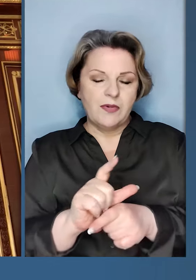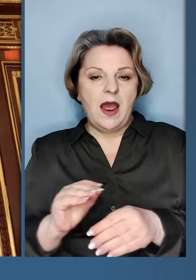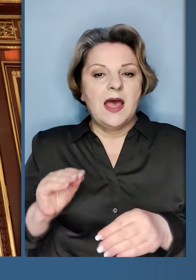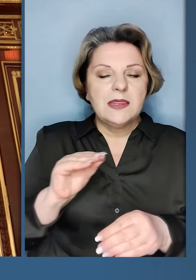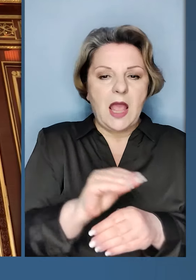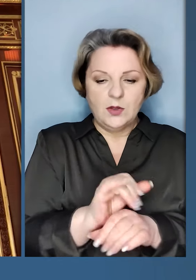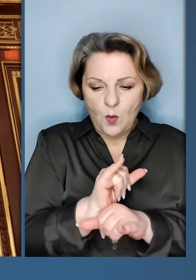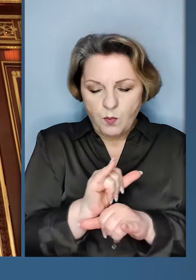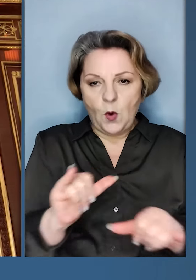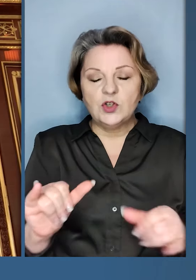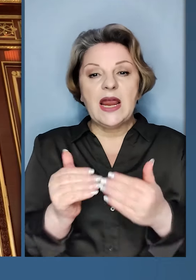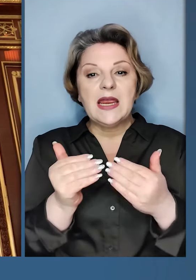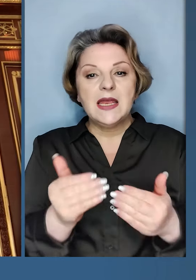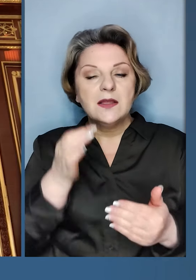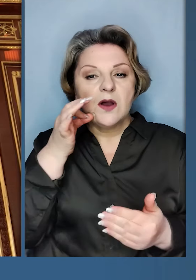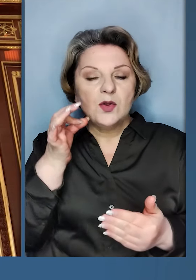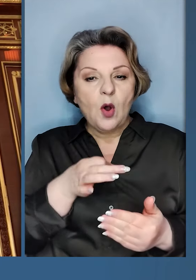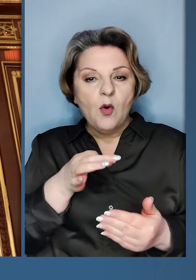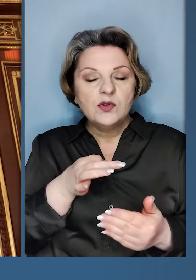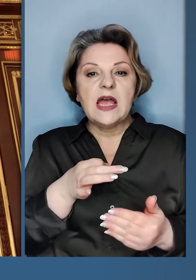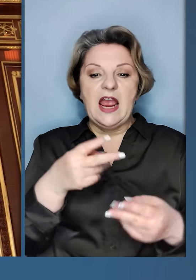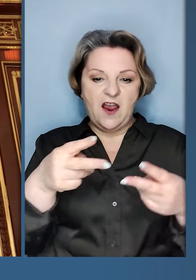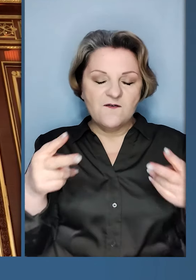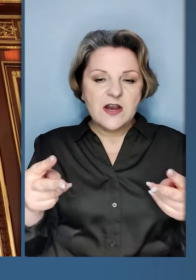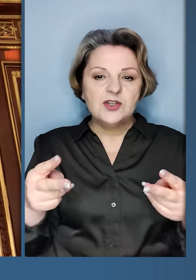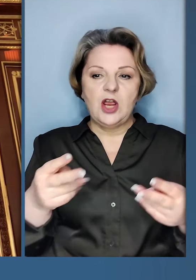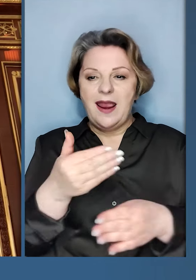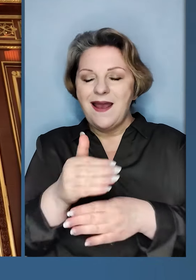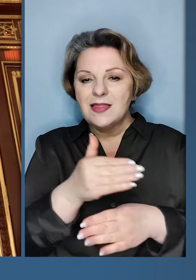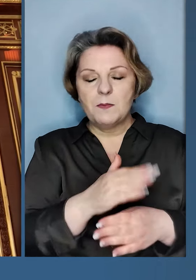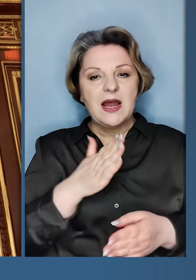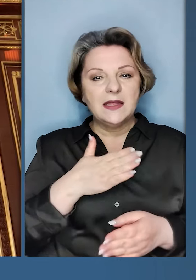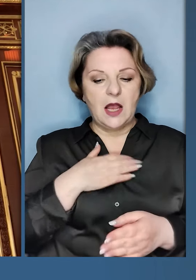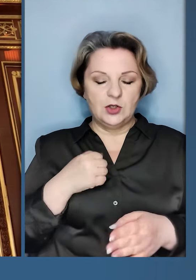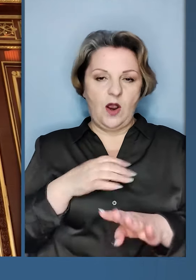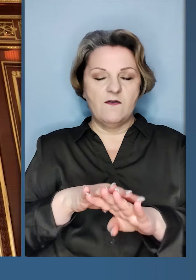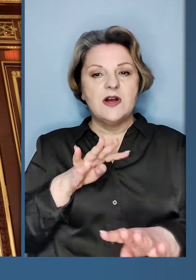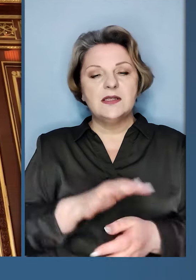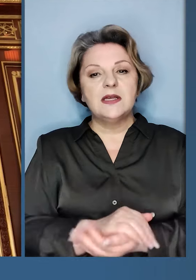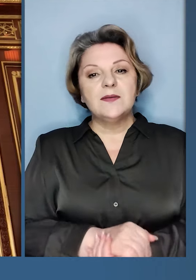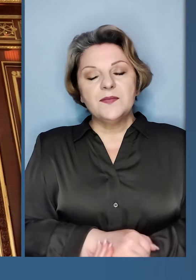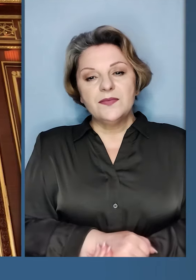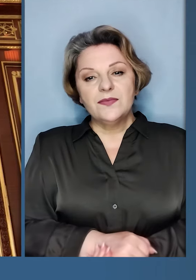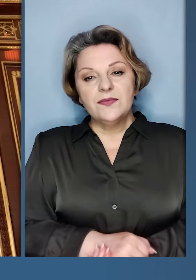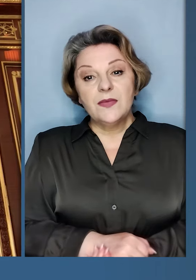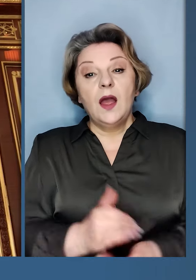нарощування і поширення їхнього досвіду в інших елементах нашого війська.